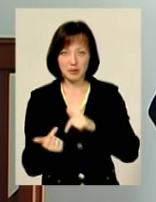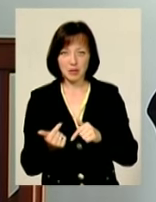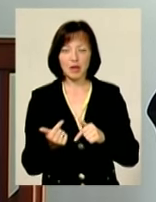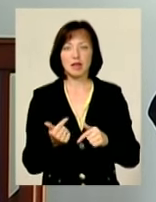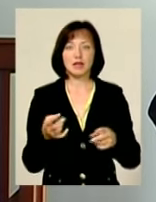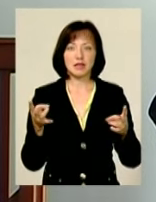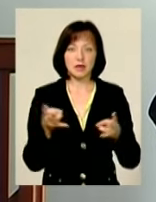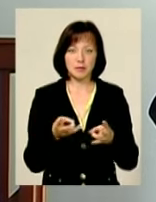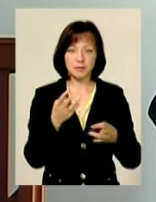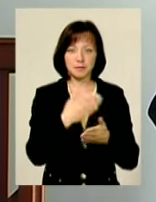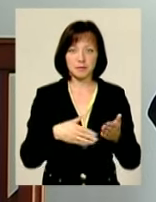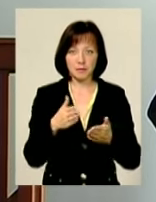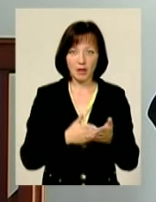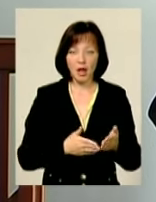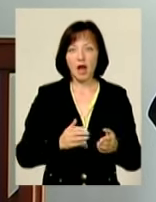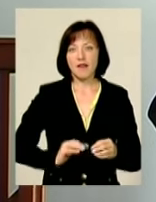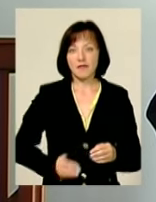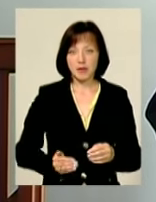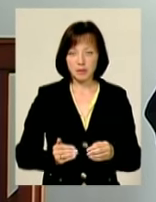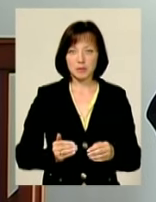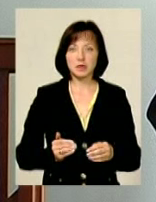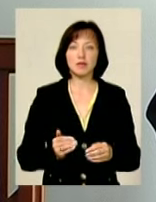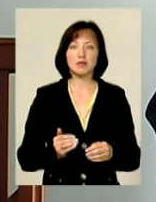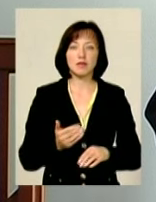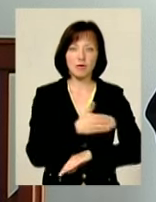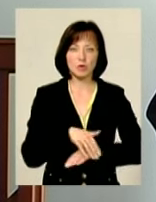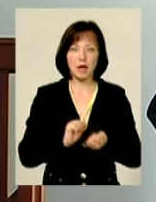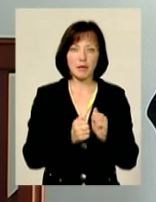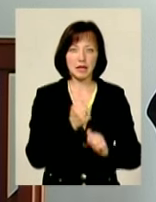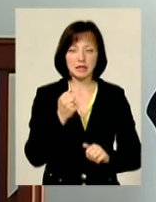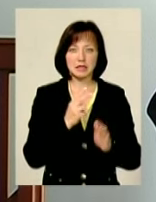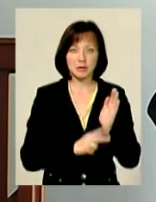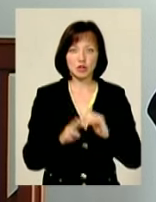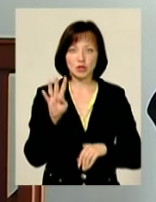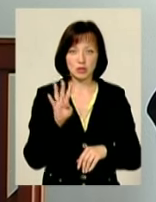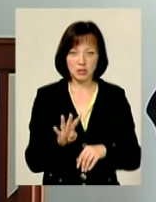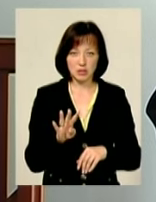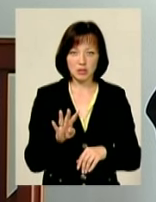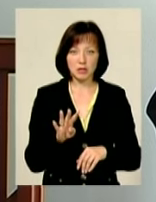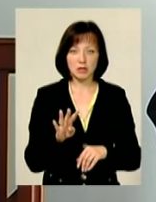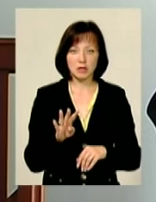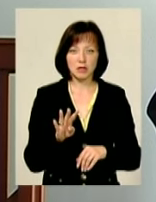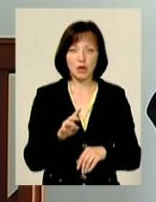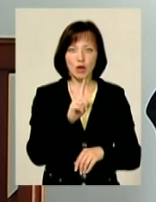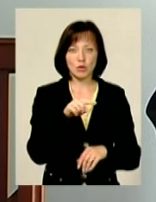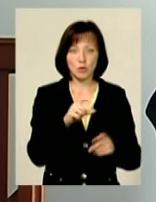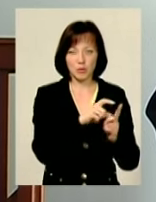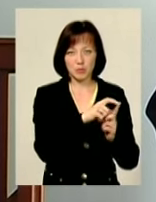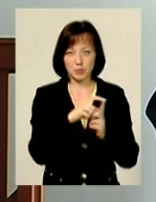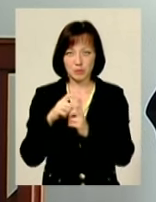Приватного підприємства Ультерсервіс міста Хмельницький, вулиця Кам'янецька 74, код 326-79